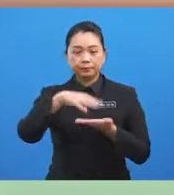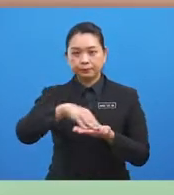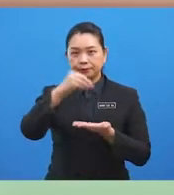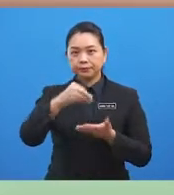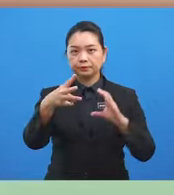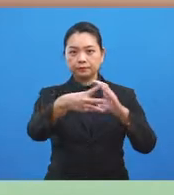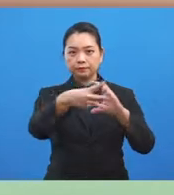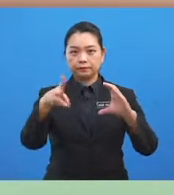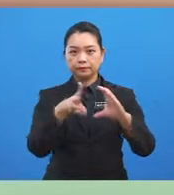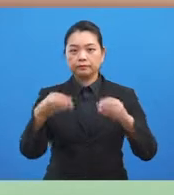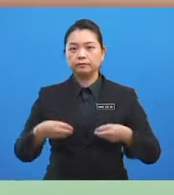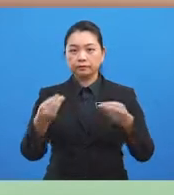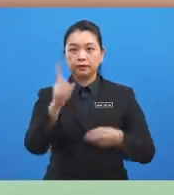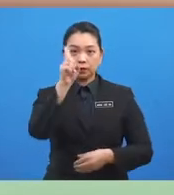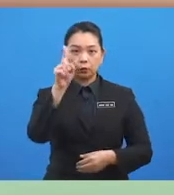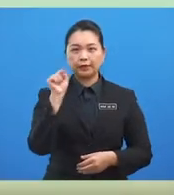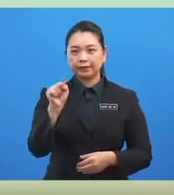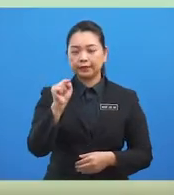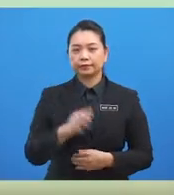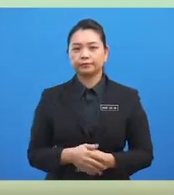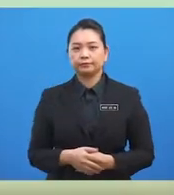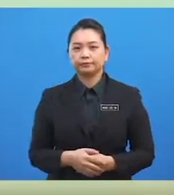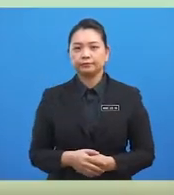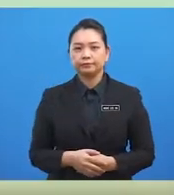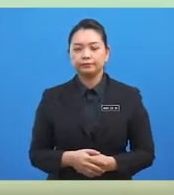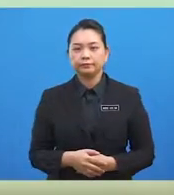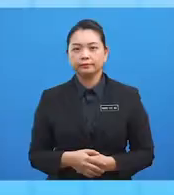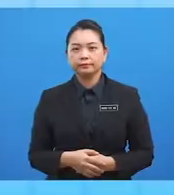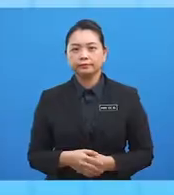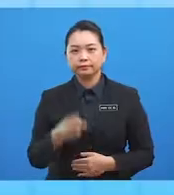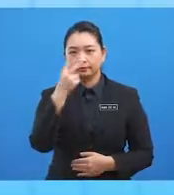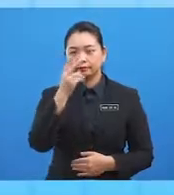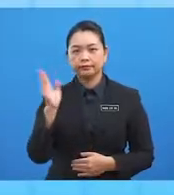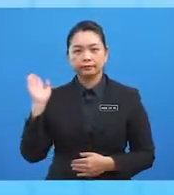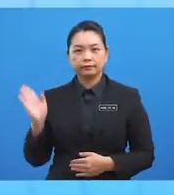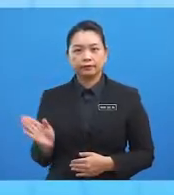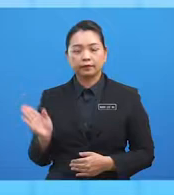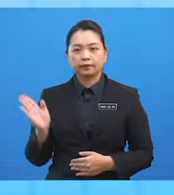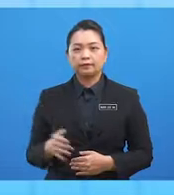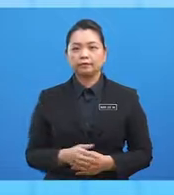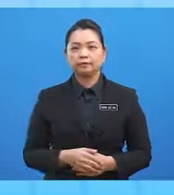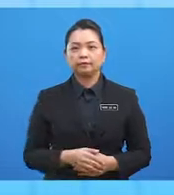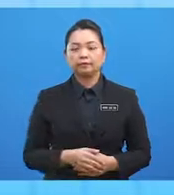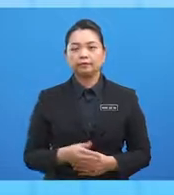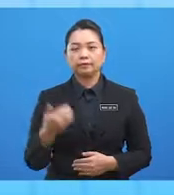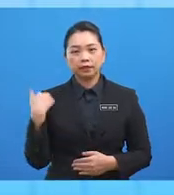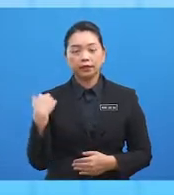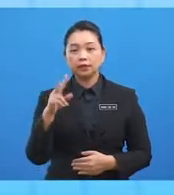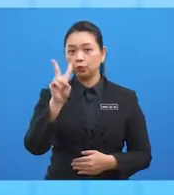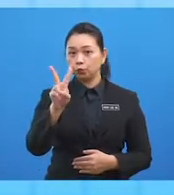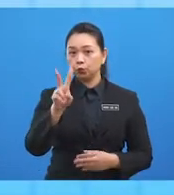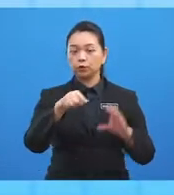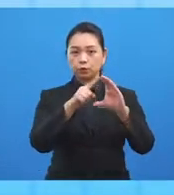latitude bagi suatu titik. Latitude suatu titik hanya melibatkan dua sudut arah